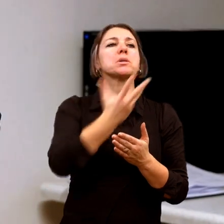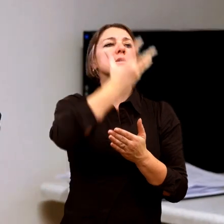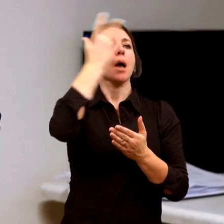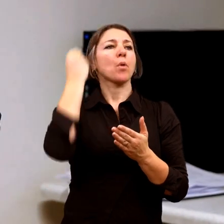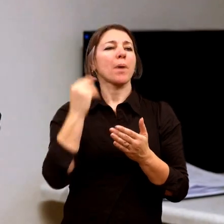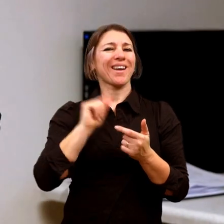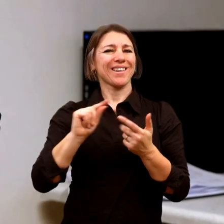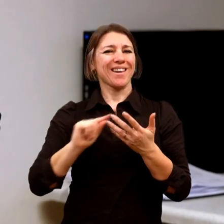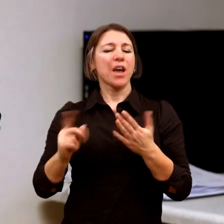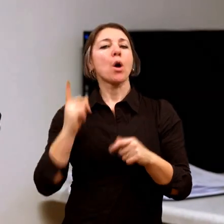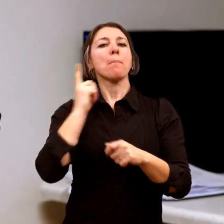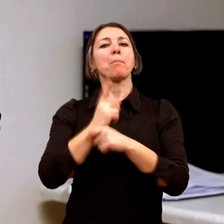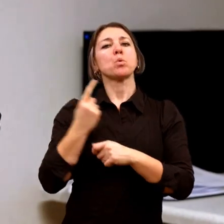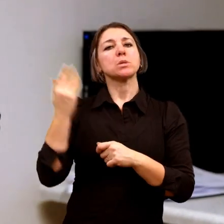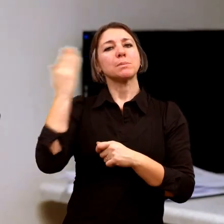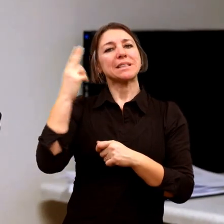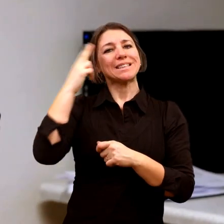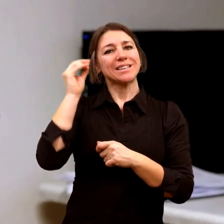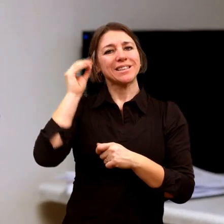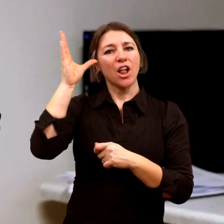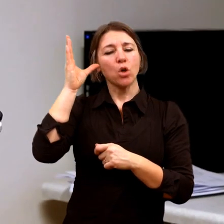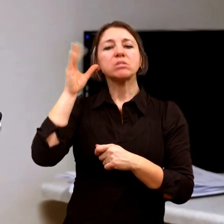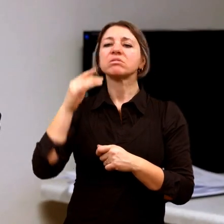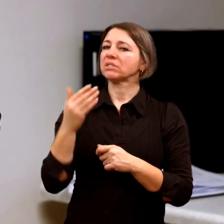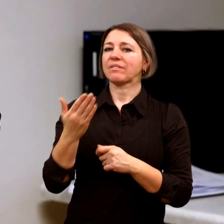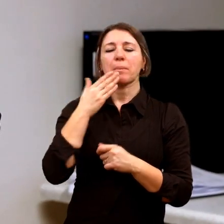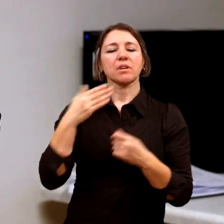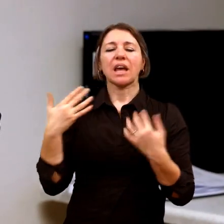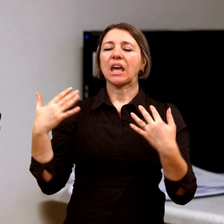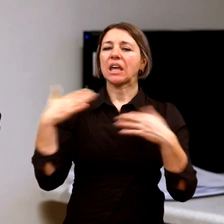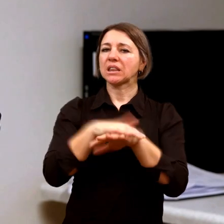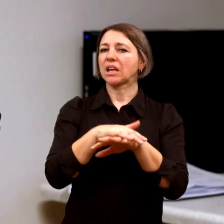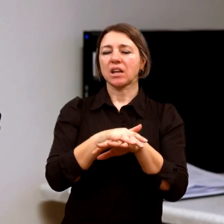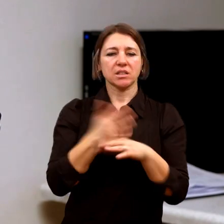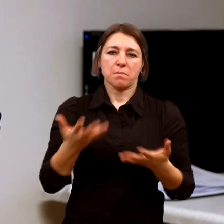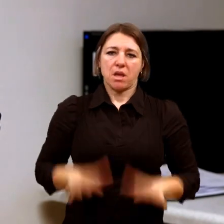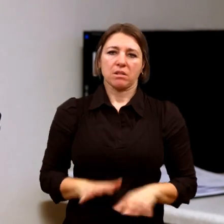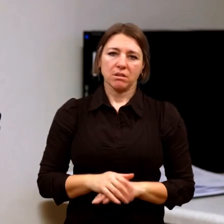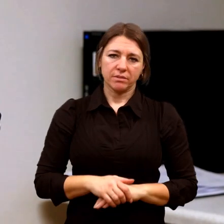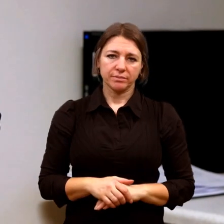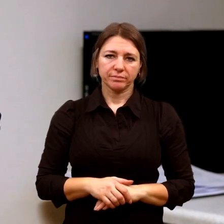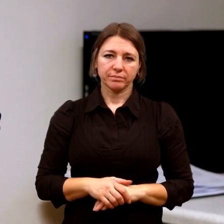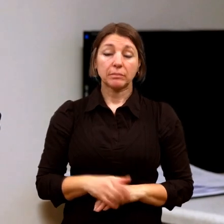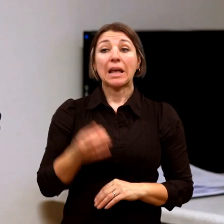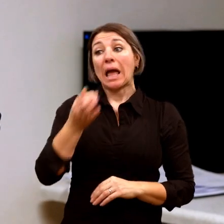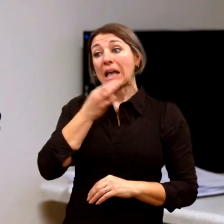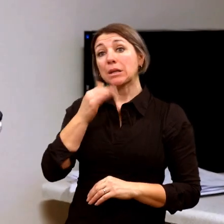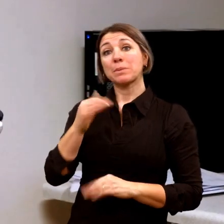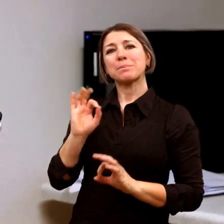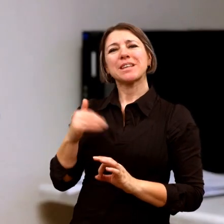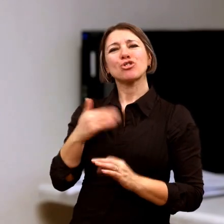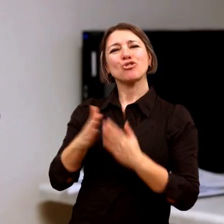rozvíjeny a ty potřeby nejsou uspokojovány, tak integrace tam nemá co dělat. Vy můžete říct, no a jestli v té speciální škole